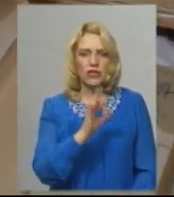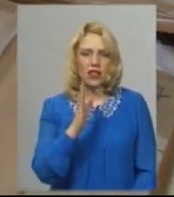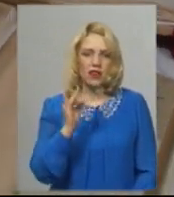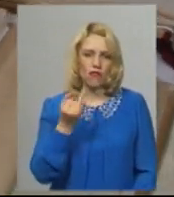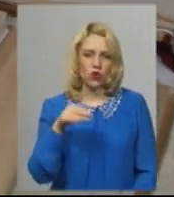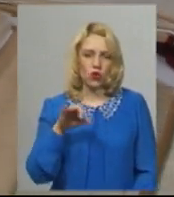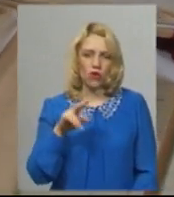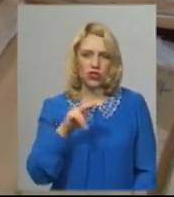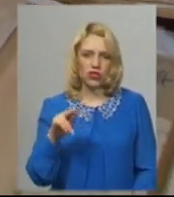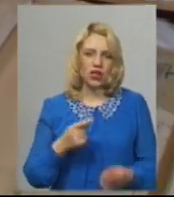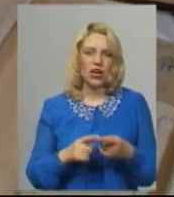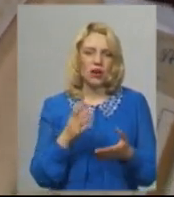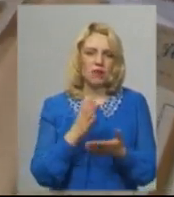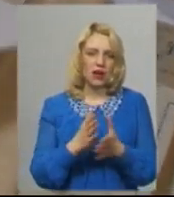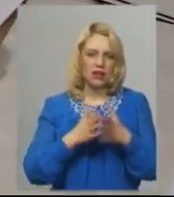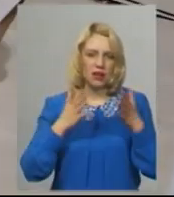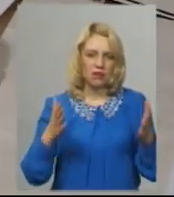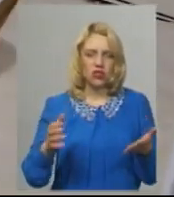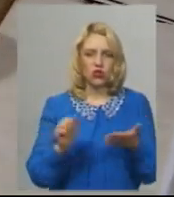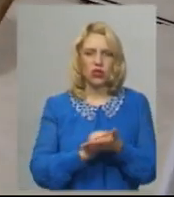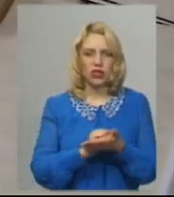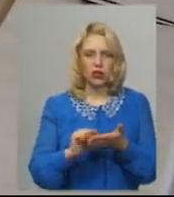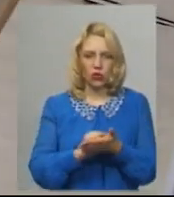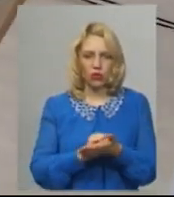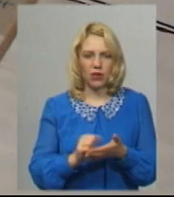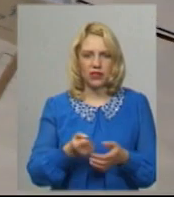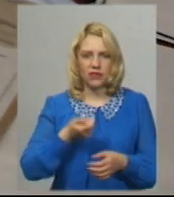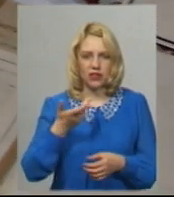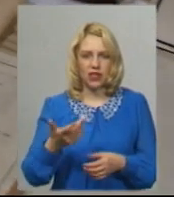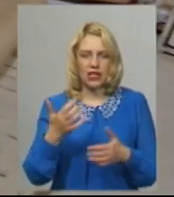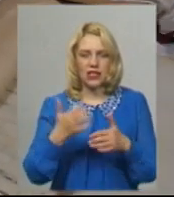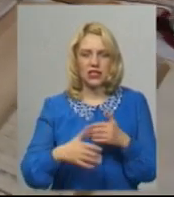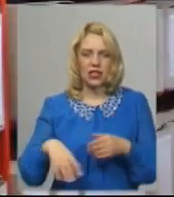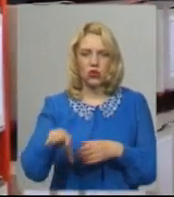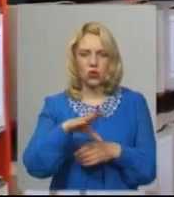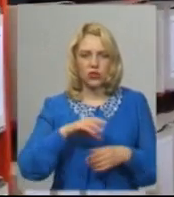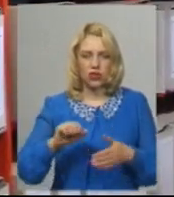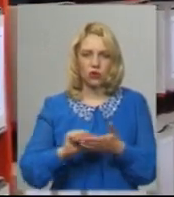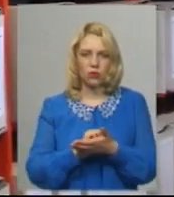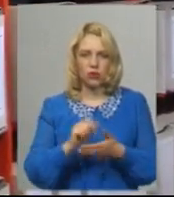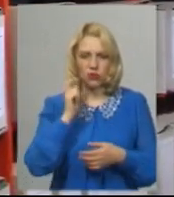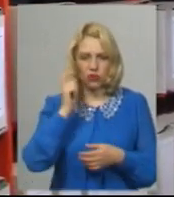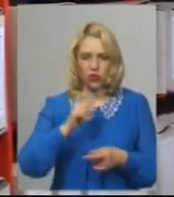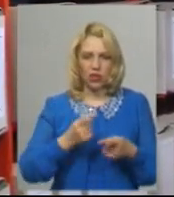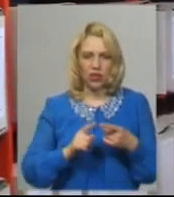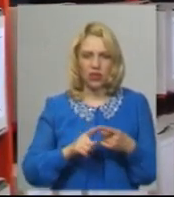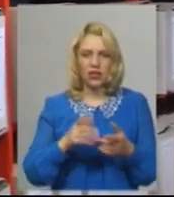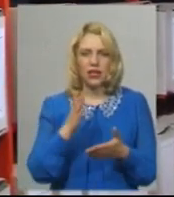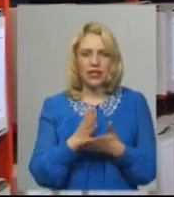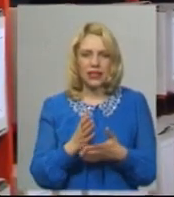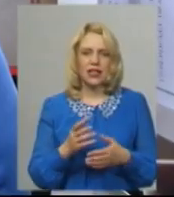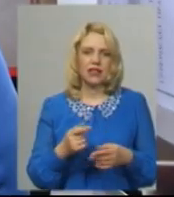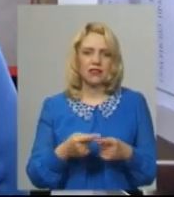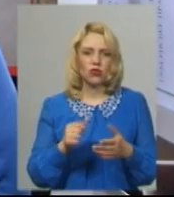Державний архів Хмельниччини має найбільшу кількість документів серед усіх архівів України. В закладі зберігаються документи, вік яких понад три